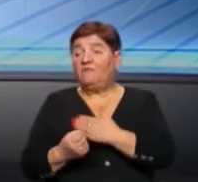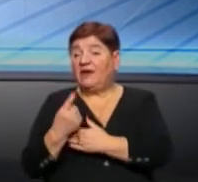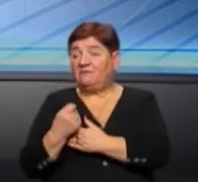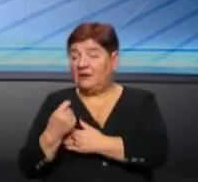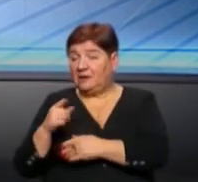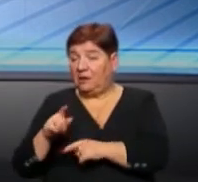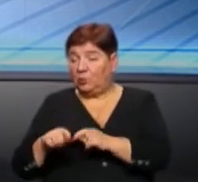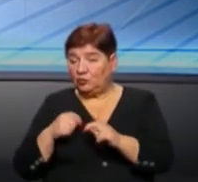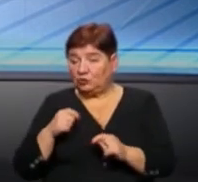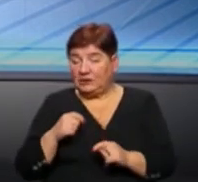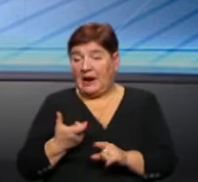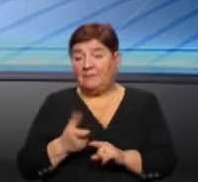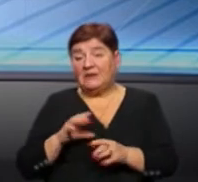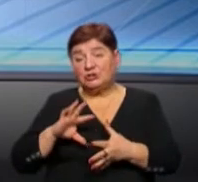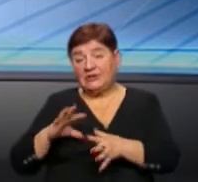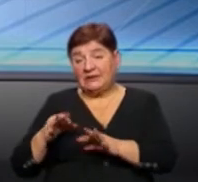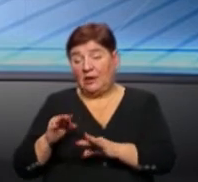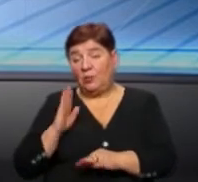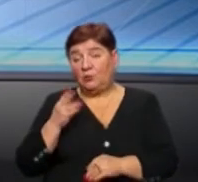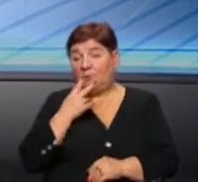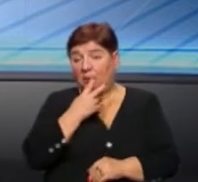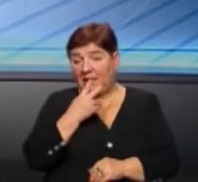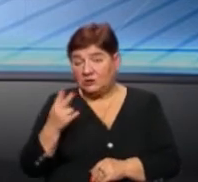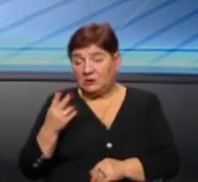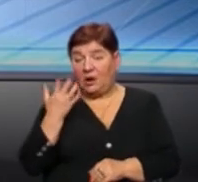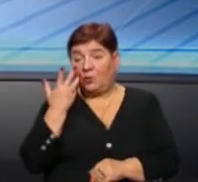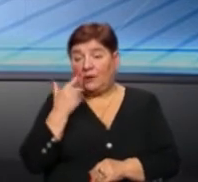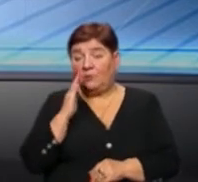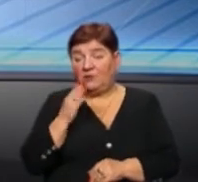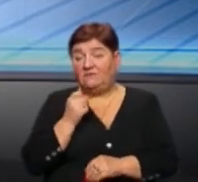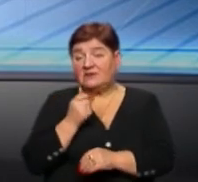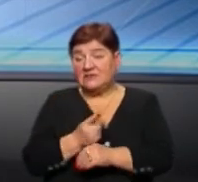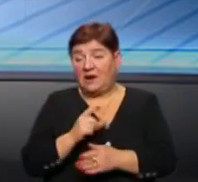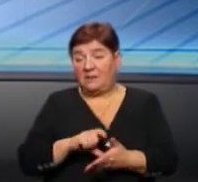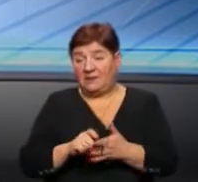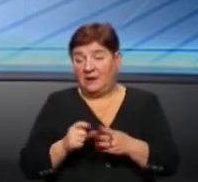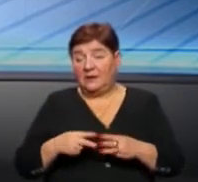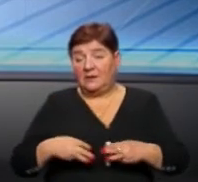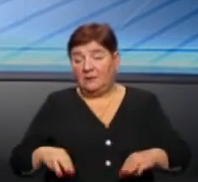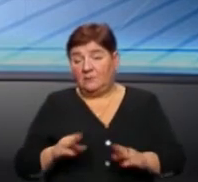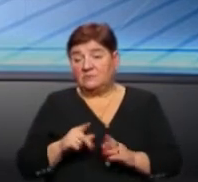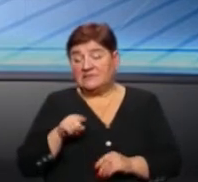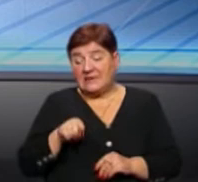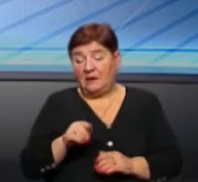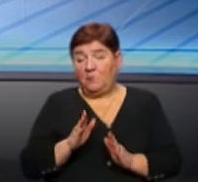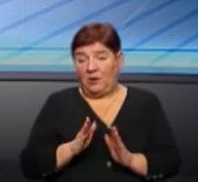порушень. Ну, а більш детально вже будемо бачити, коли буде визначений Кабміном цей порядок.